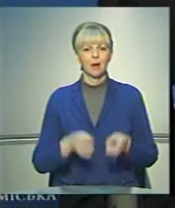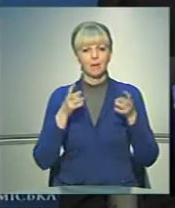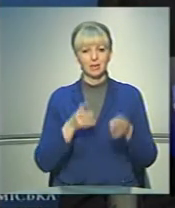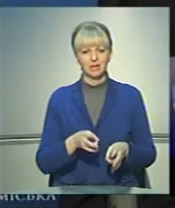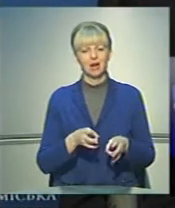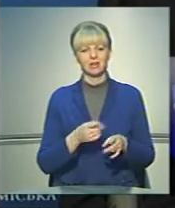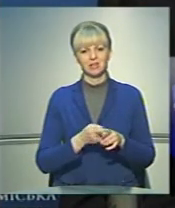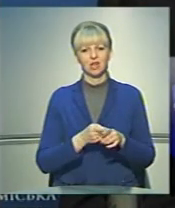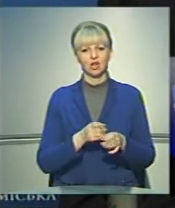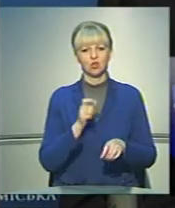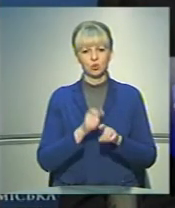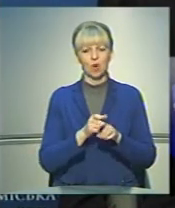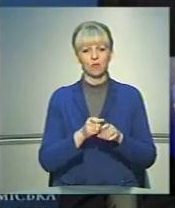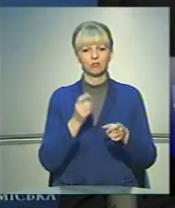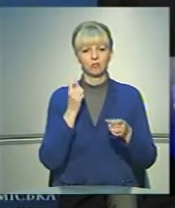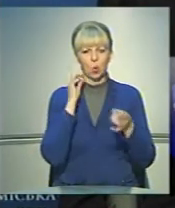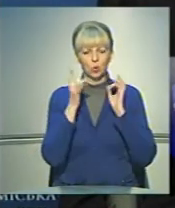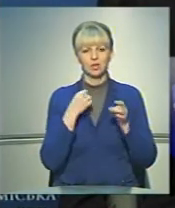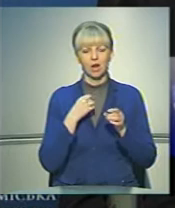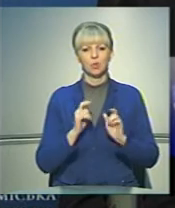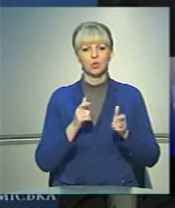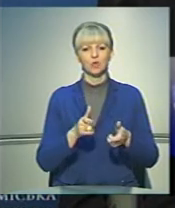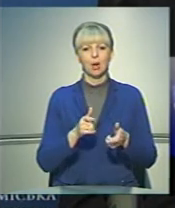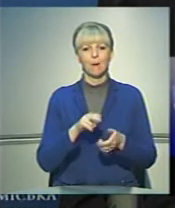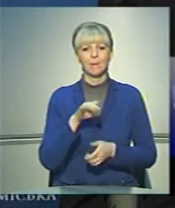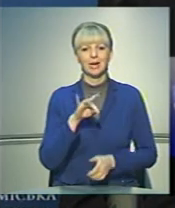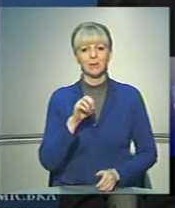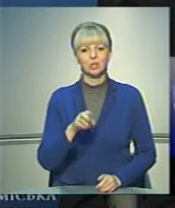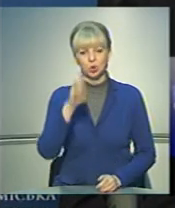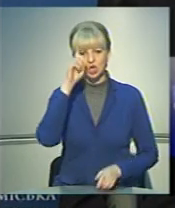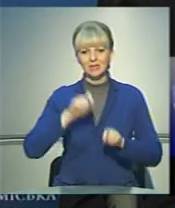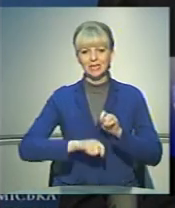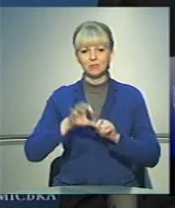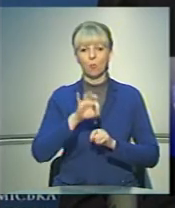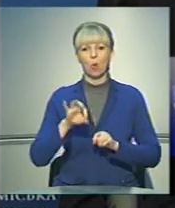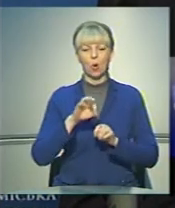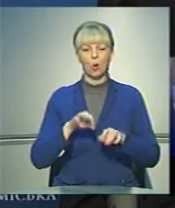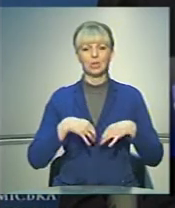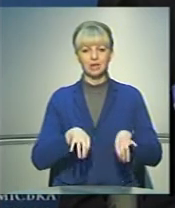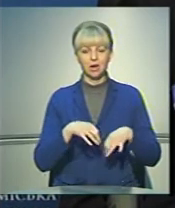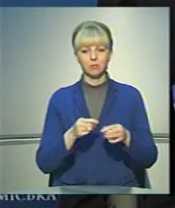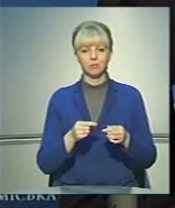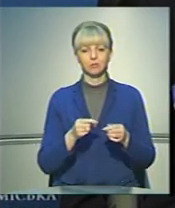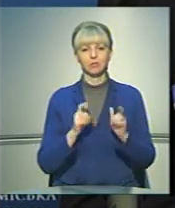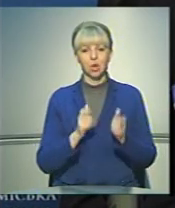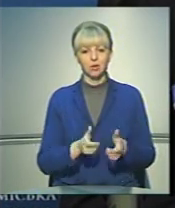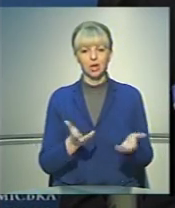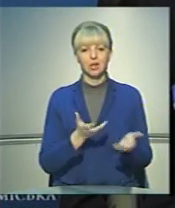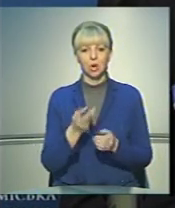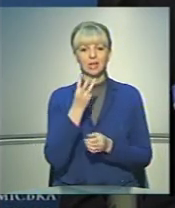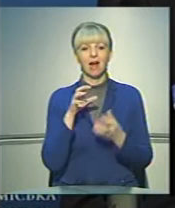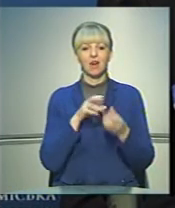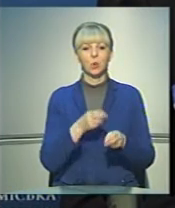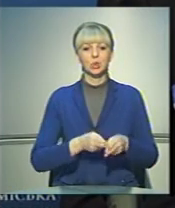голосне. Нам поступив припис від Державної інспекції по транспорту. Згідно якого три